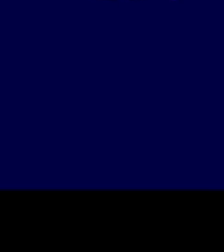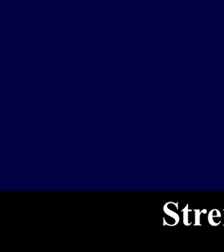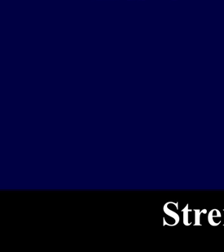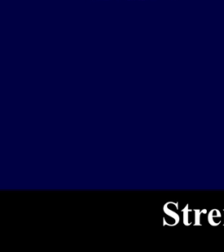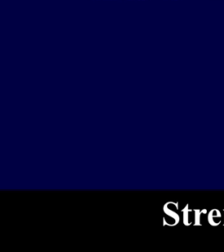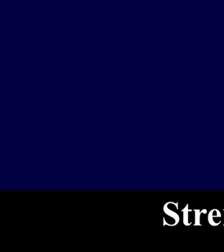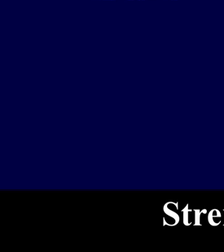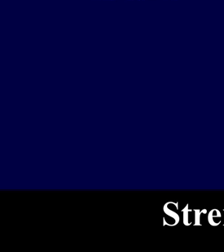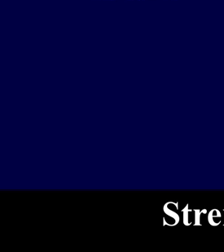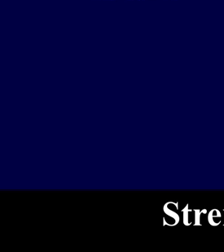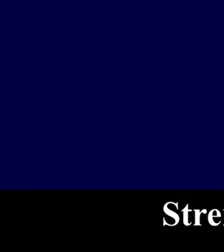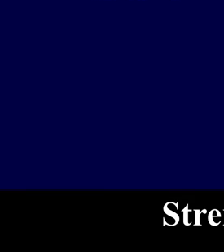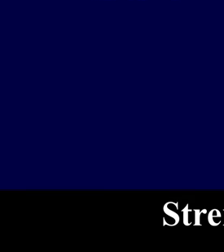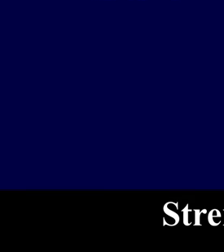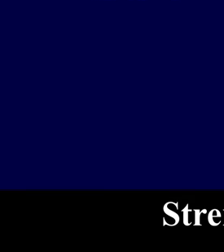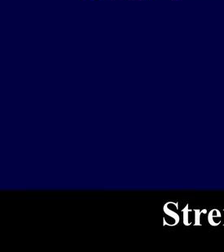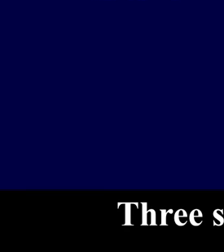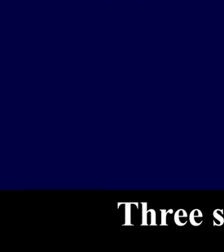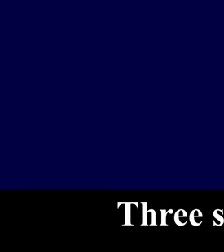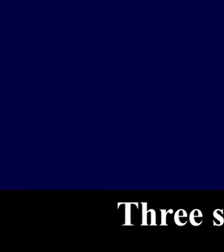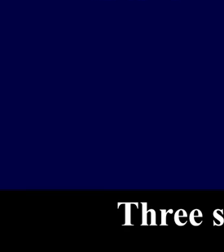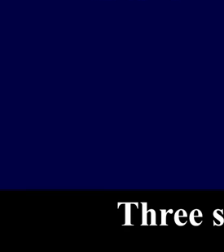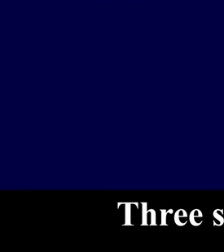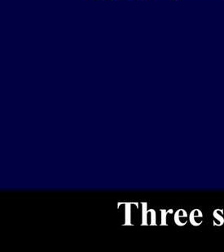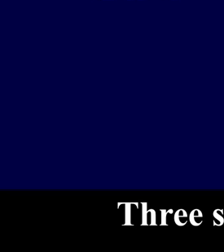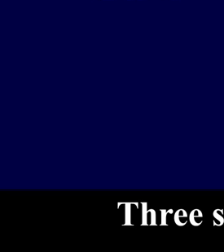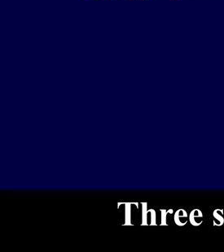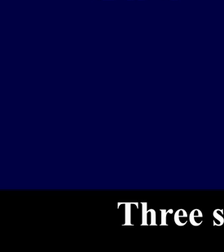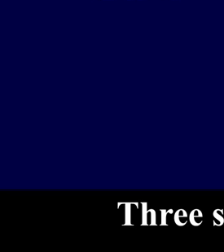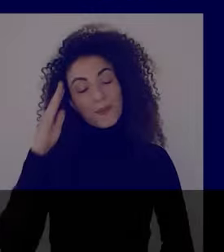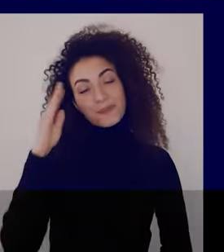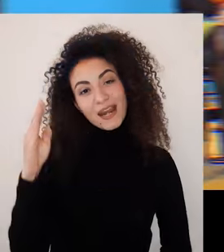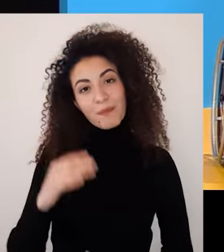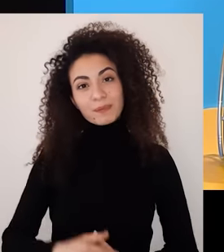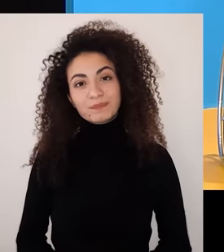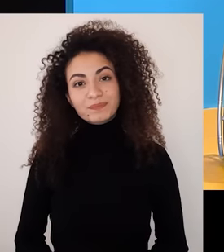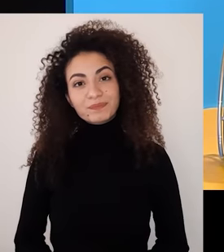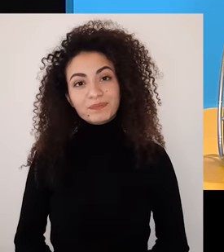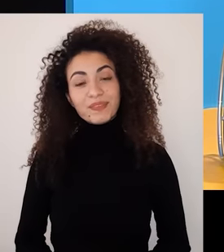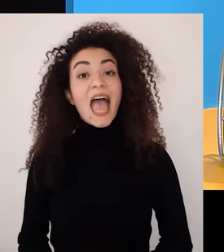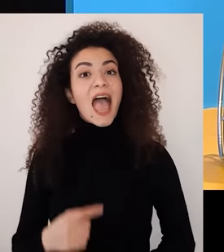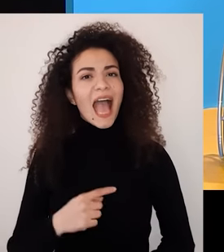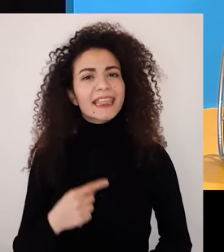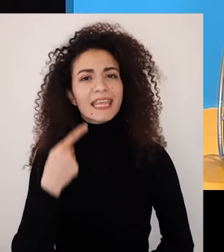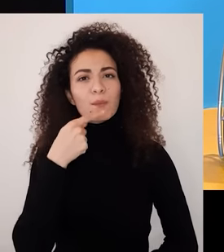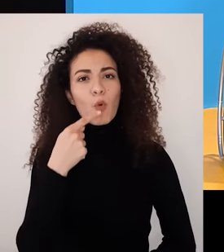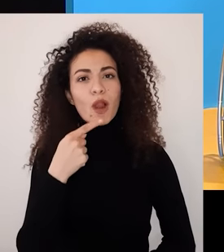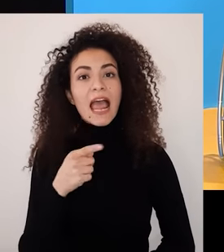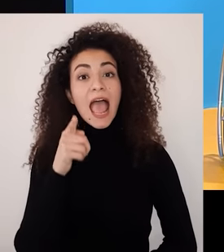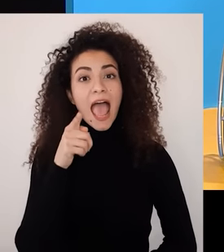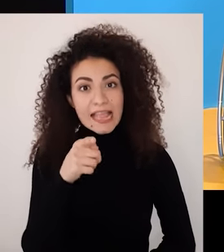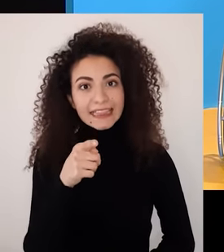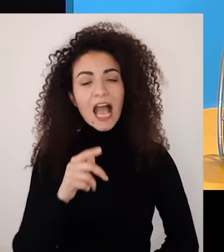تعزيز المرونية لتحقيق التغيير ثلاث قصص للإلهام والتشجيع مرحبا قاندي بيقول كون